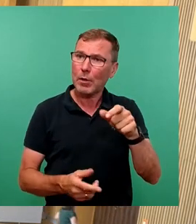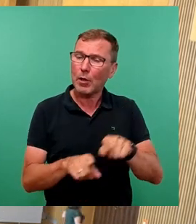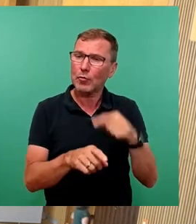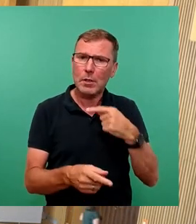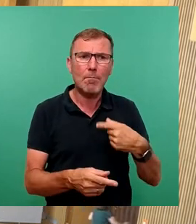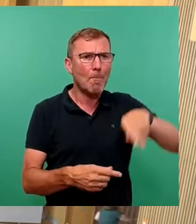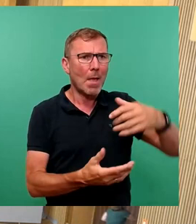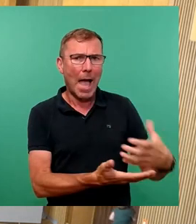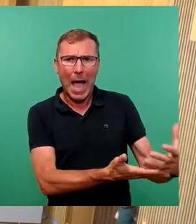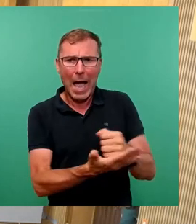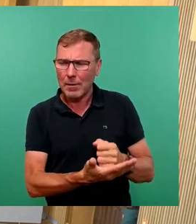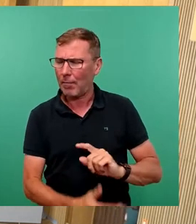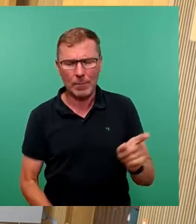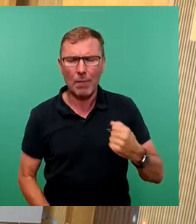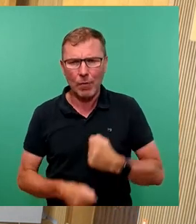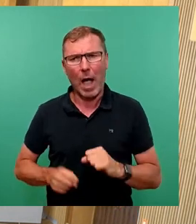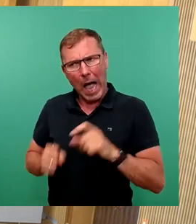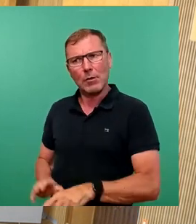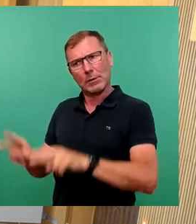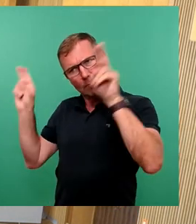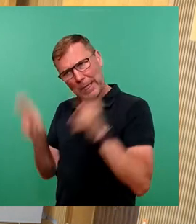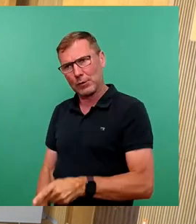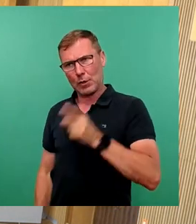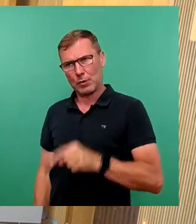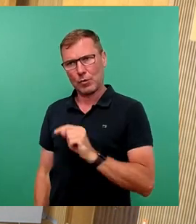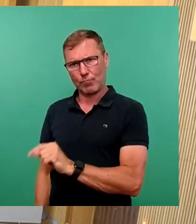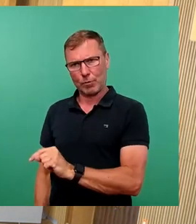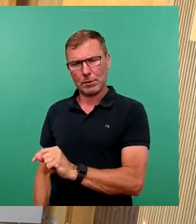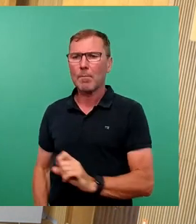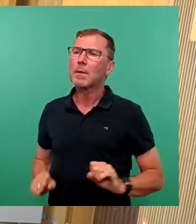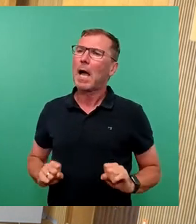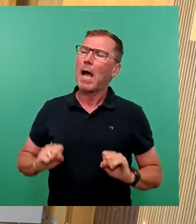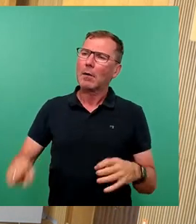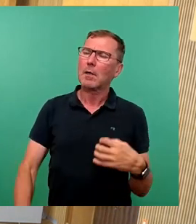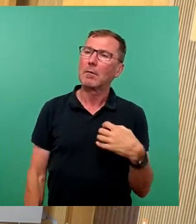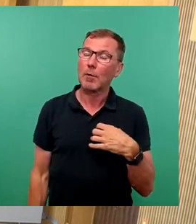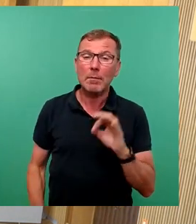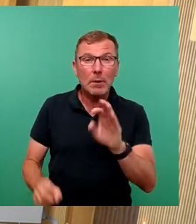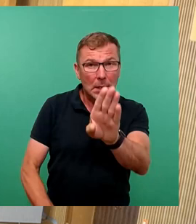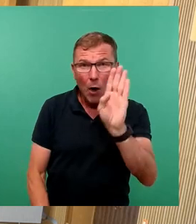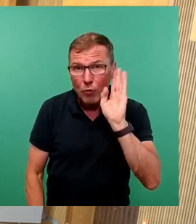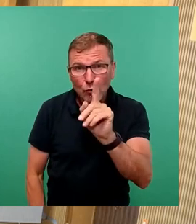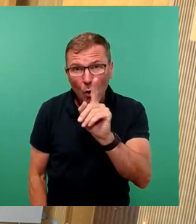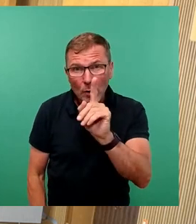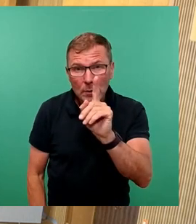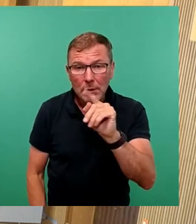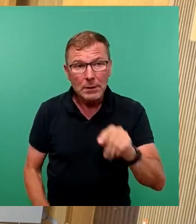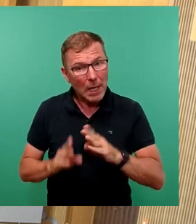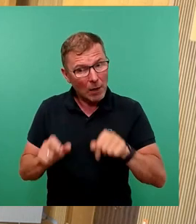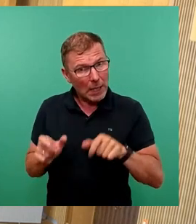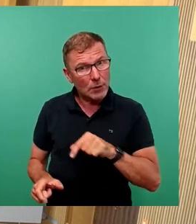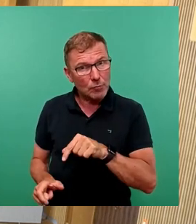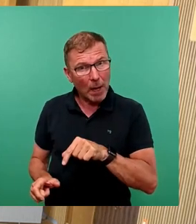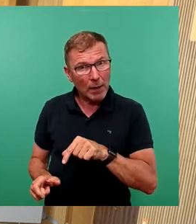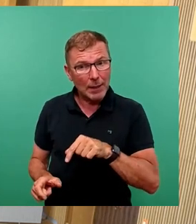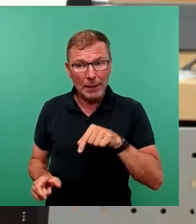an den Ausgaben schrauben. Und dieses Ausgabenproblem, das hören Sie genau hin, haben wir nicht erst seit dieser Haushaltssperre, auch nicht seit